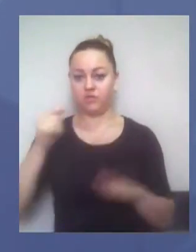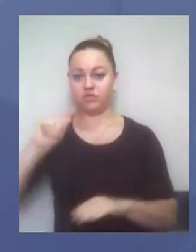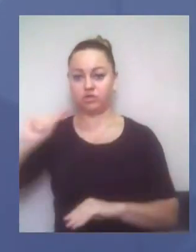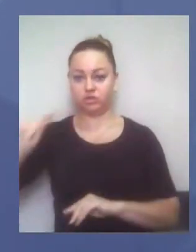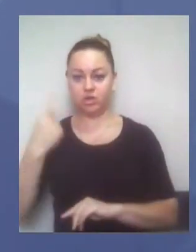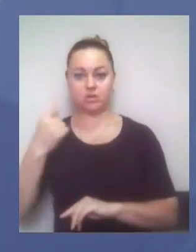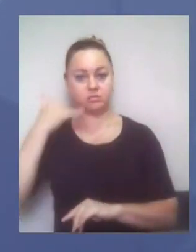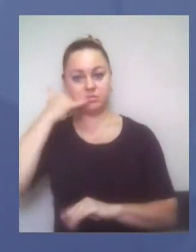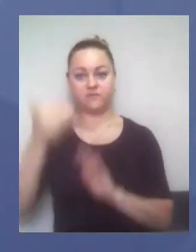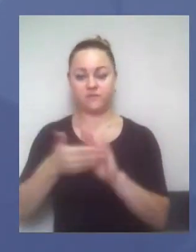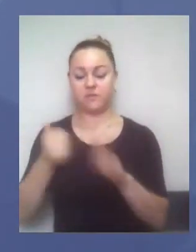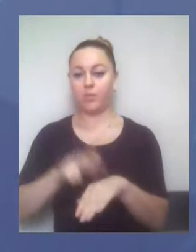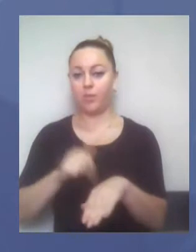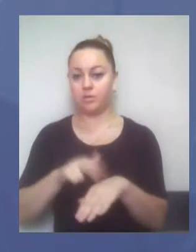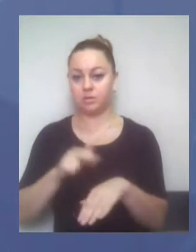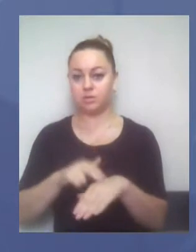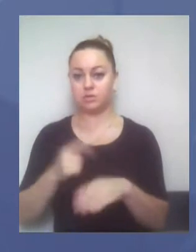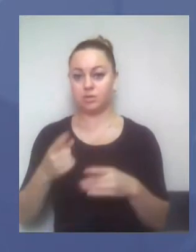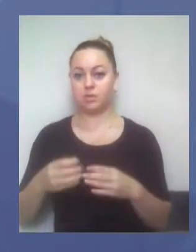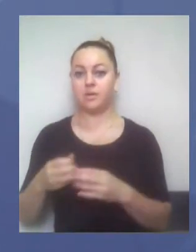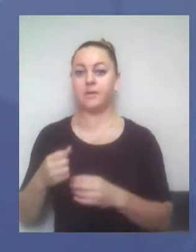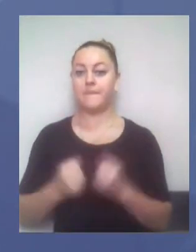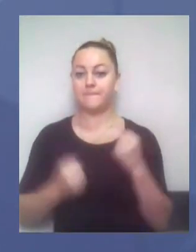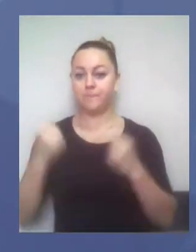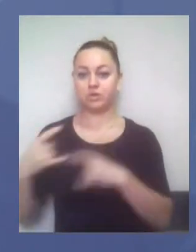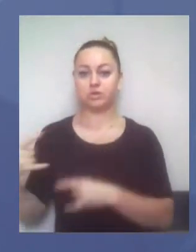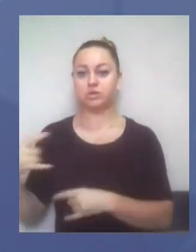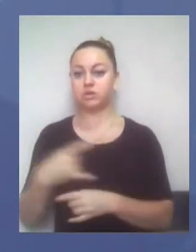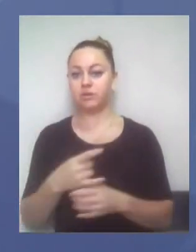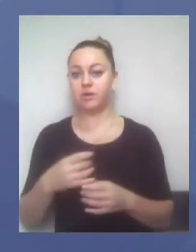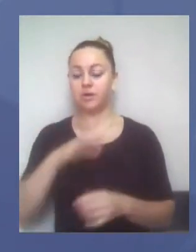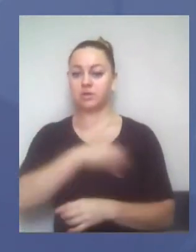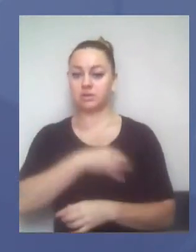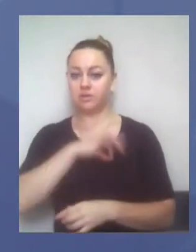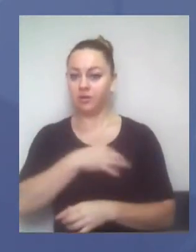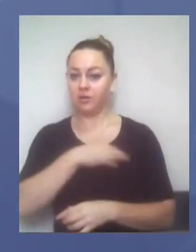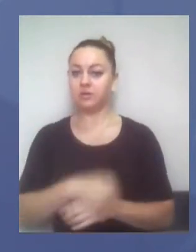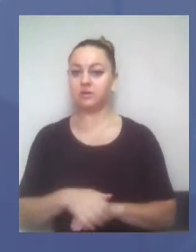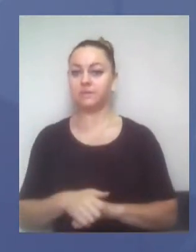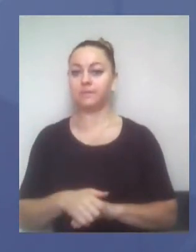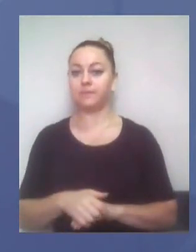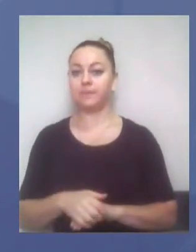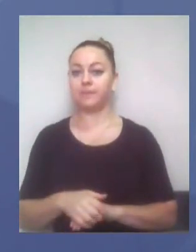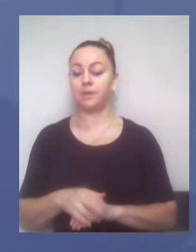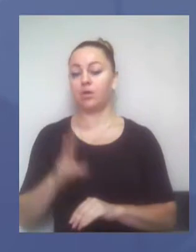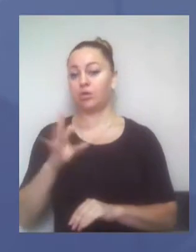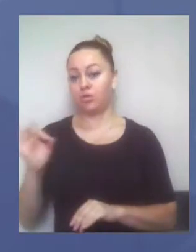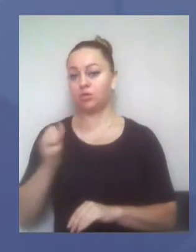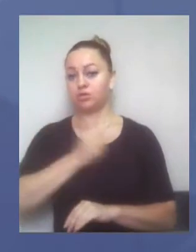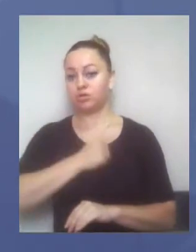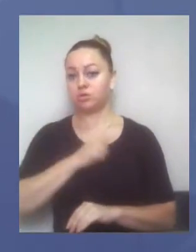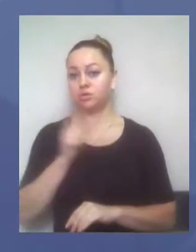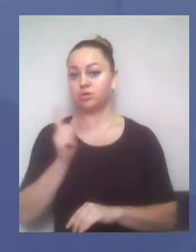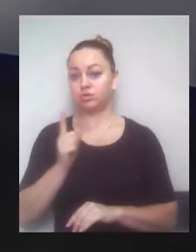раз одну групу, следственно-оперативну групу. Но, к сожалению, произошло то же